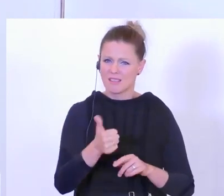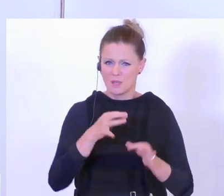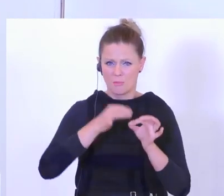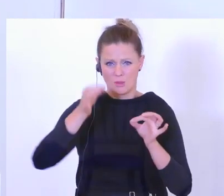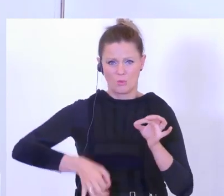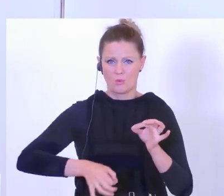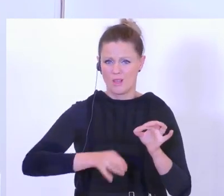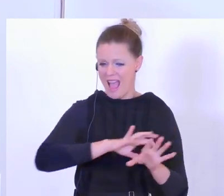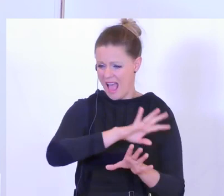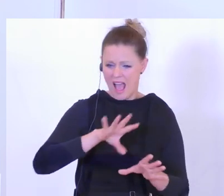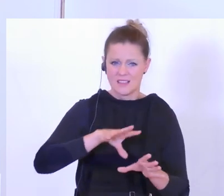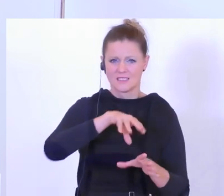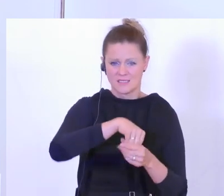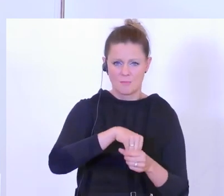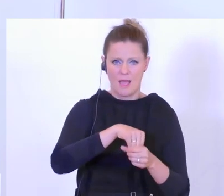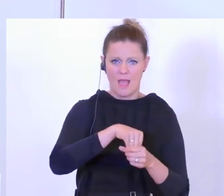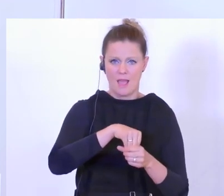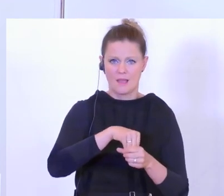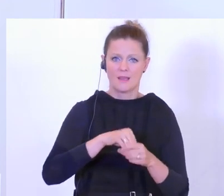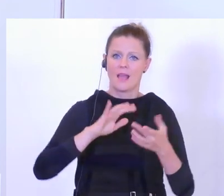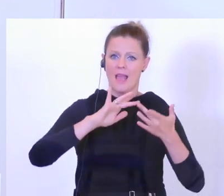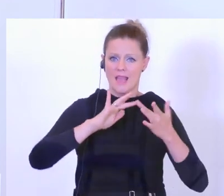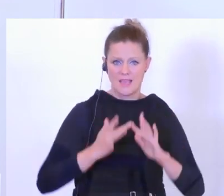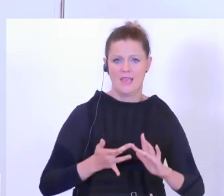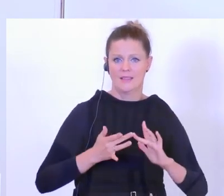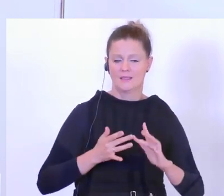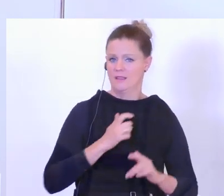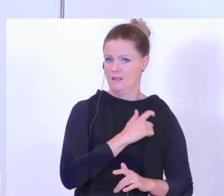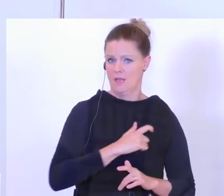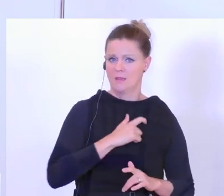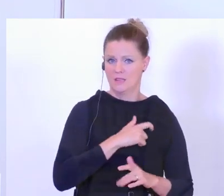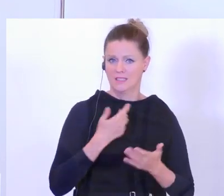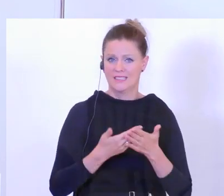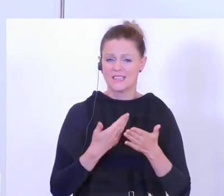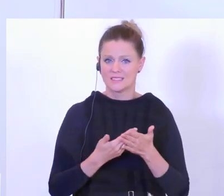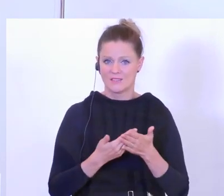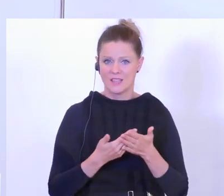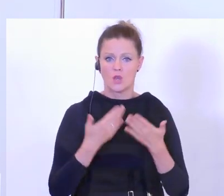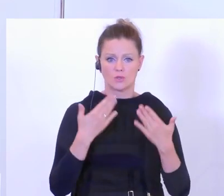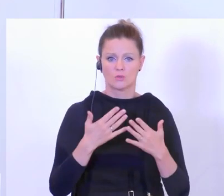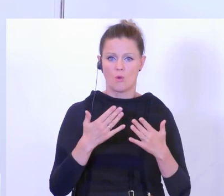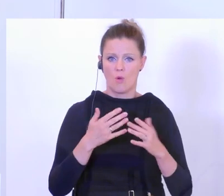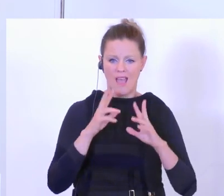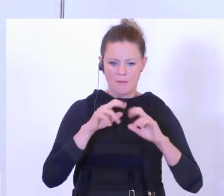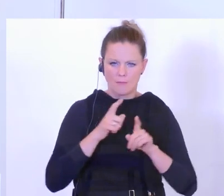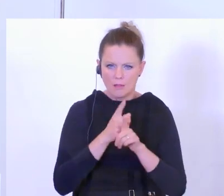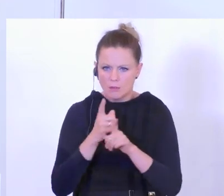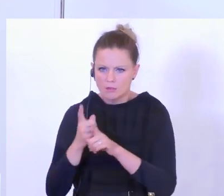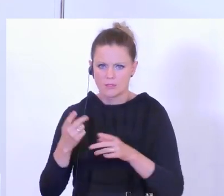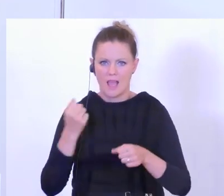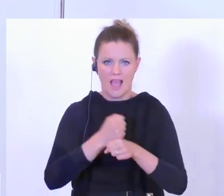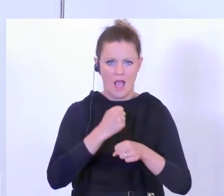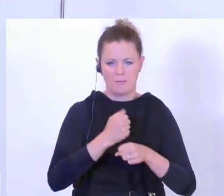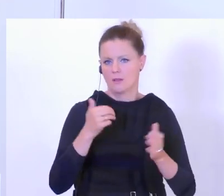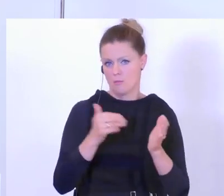das verbirgt sich im Bereich der Internetkriminalität. Und daher braucht es diese vielfältige Ermittlungsarbeit und daher auch die